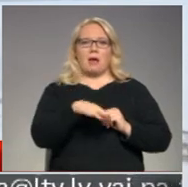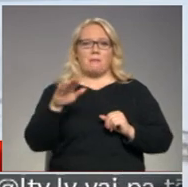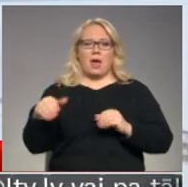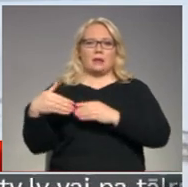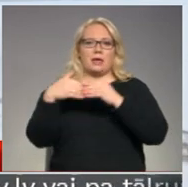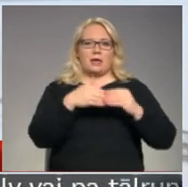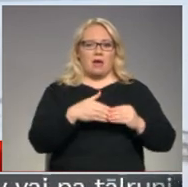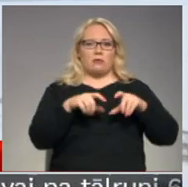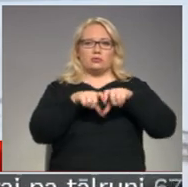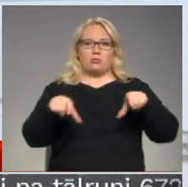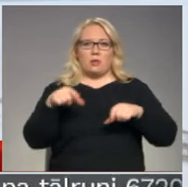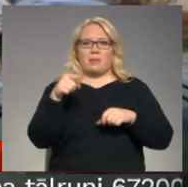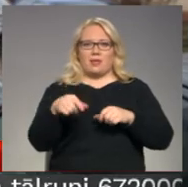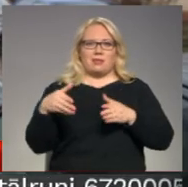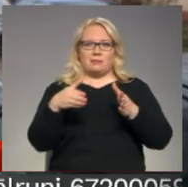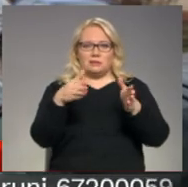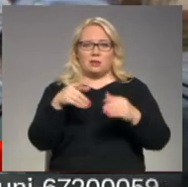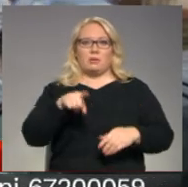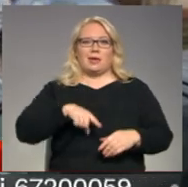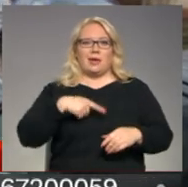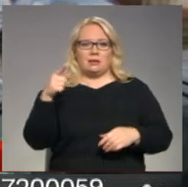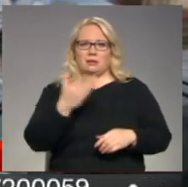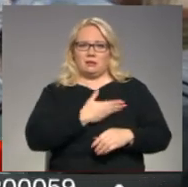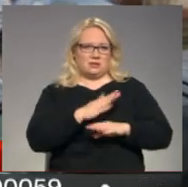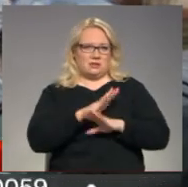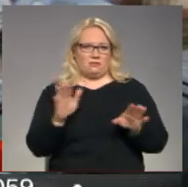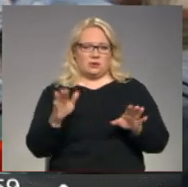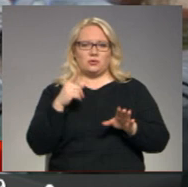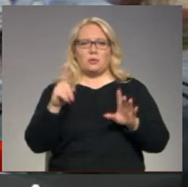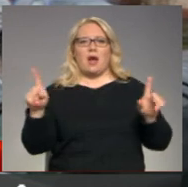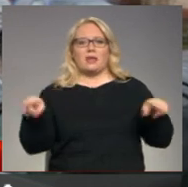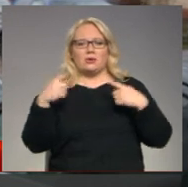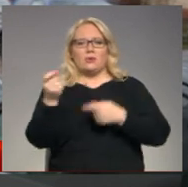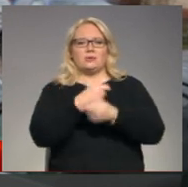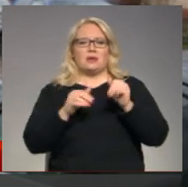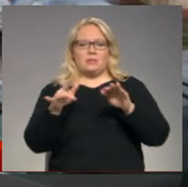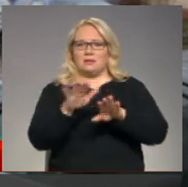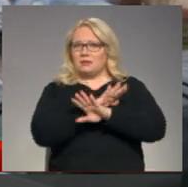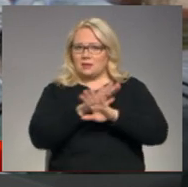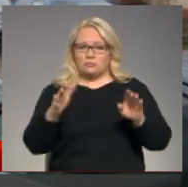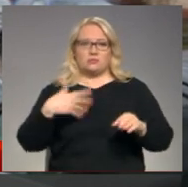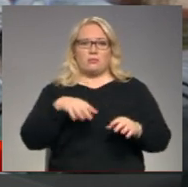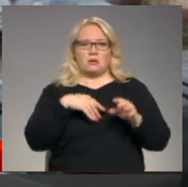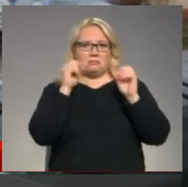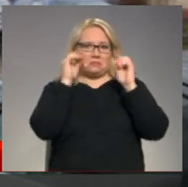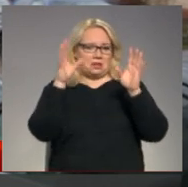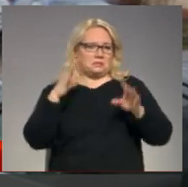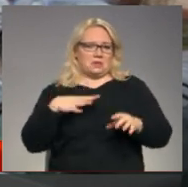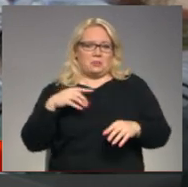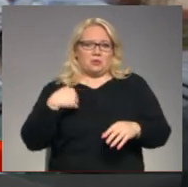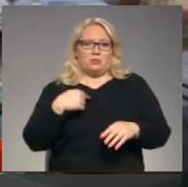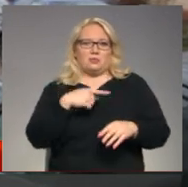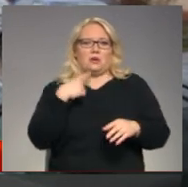par šādiem ceļiem, viņš tur jau nepaliks. Viņš tur neatīstīs uzņēmēju darbību, un tad mēs brīnumies, kāpēc mums